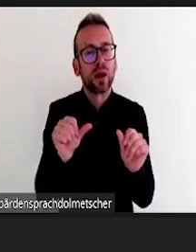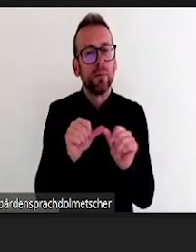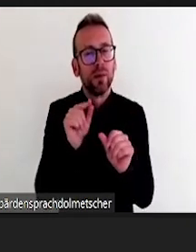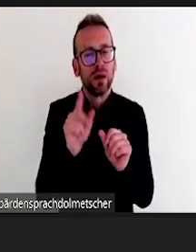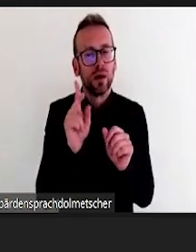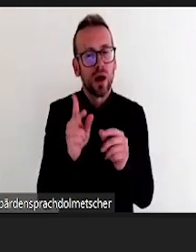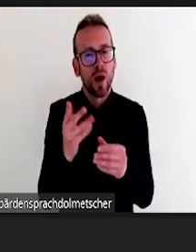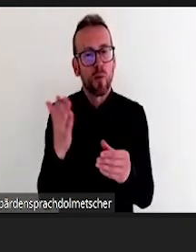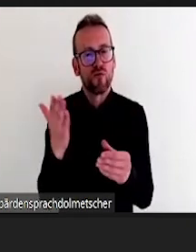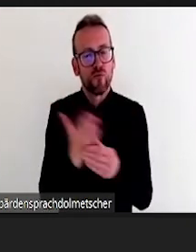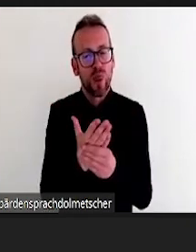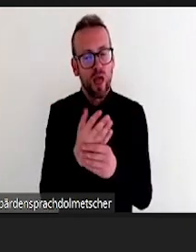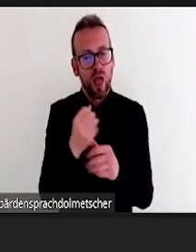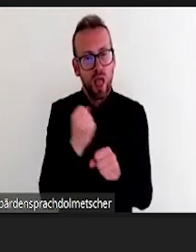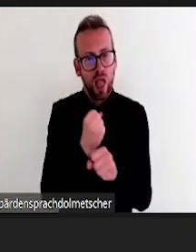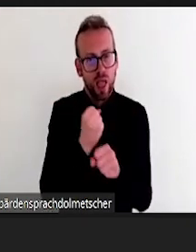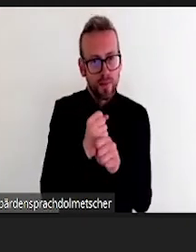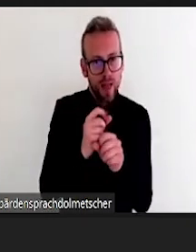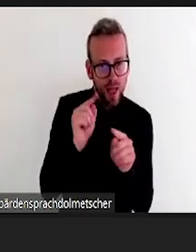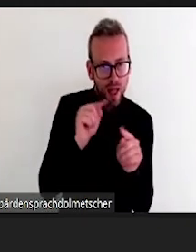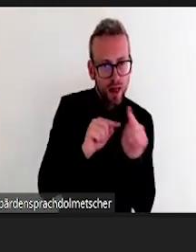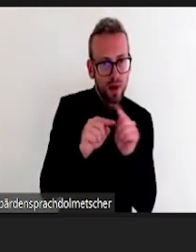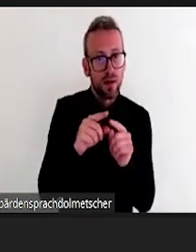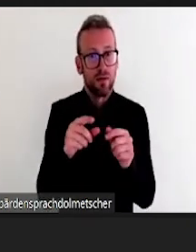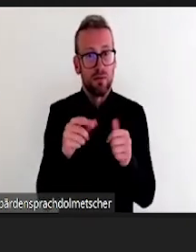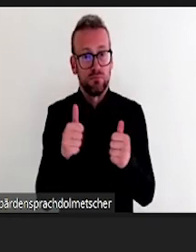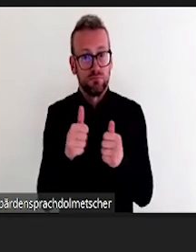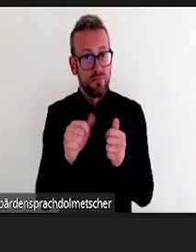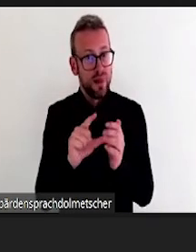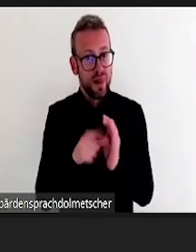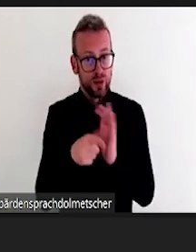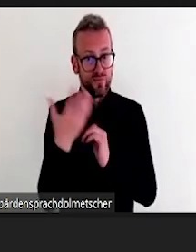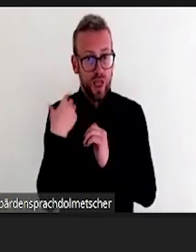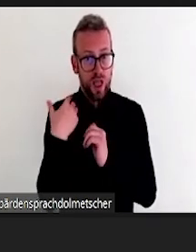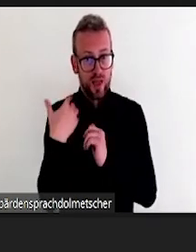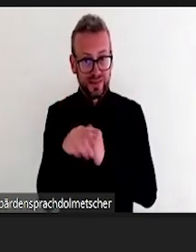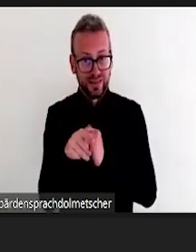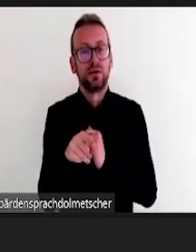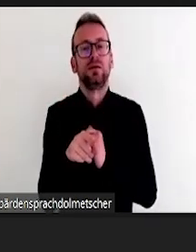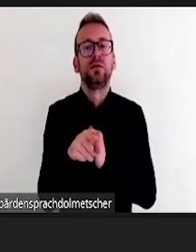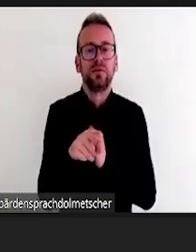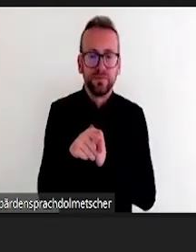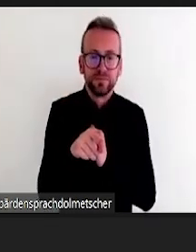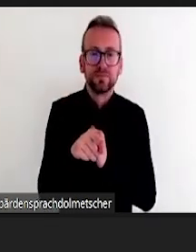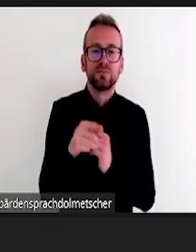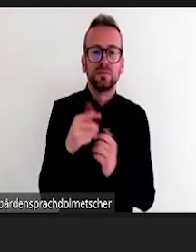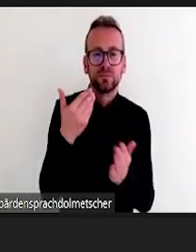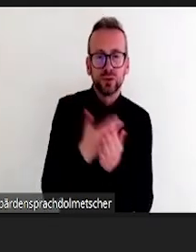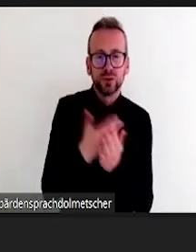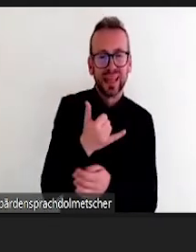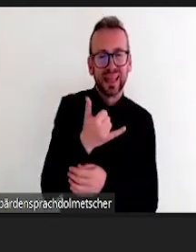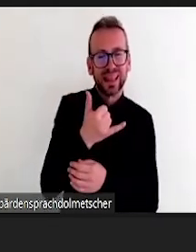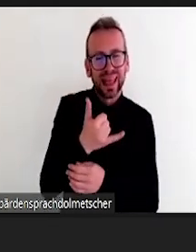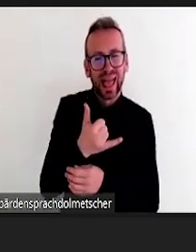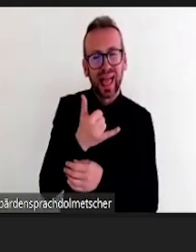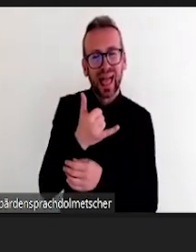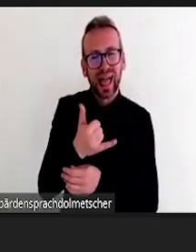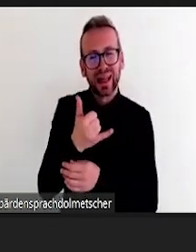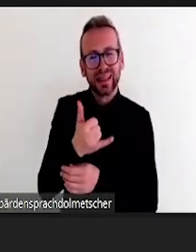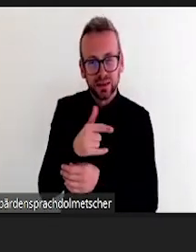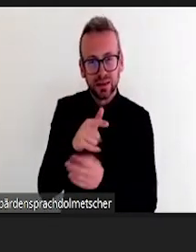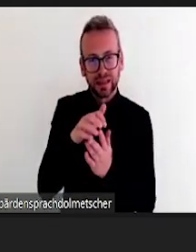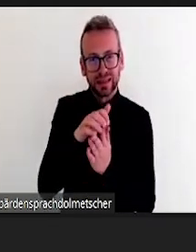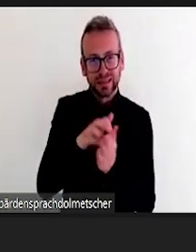Das hat eigentlich auch ganz gut funktioniert. Wenn wir über Deklusion sprechen, hat der Book Creator natürlich ein gewisses Potenzial, weil man durch die